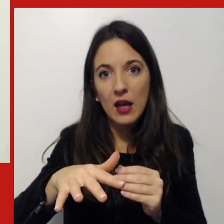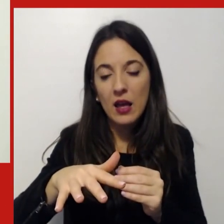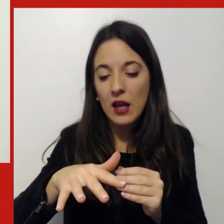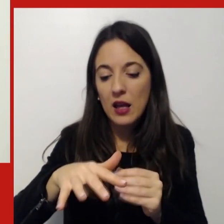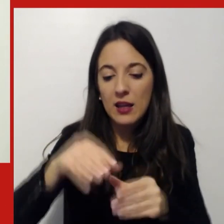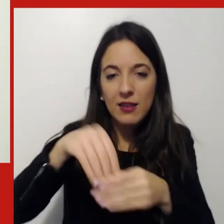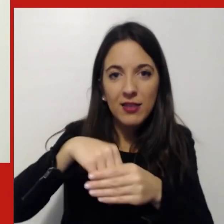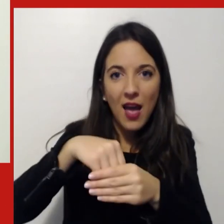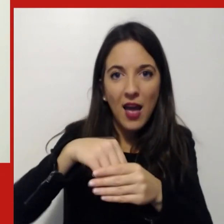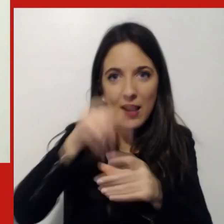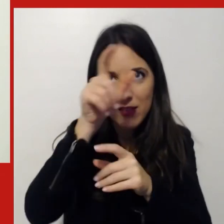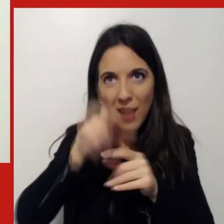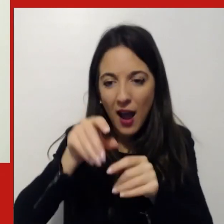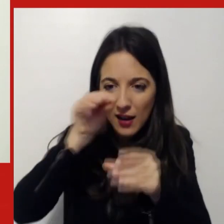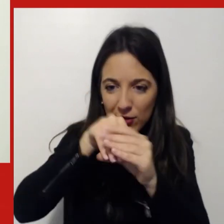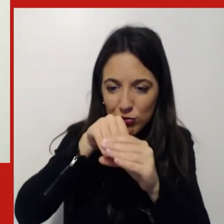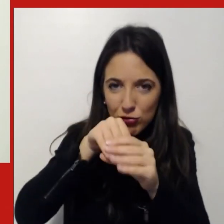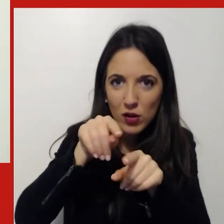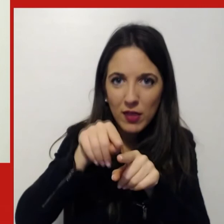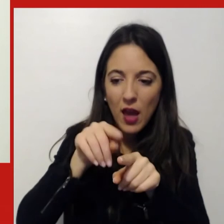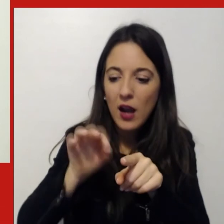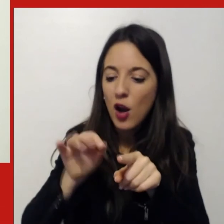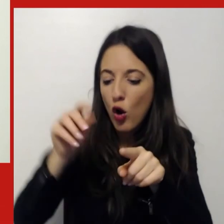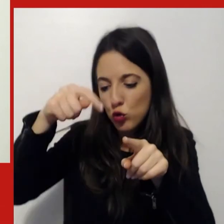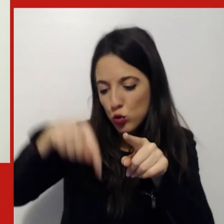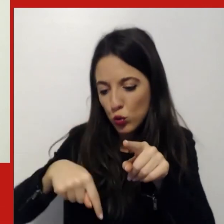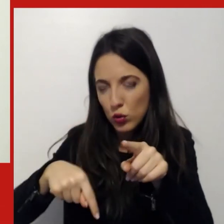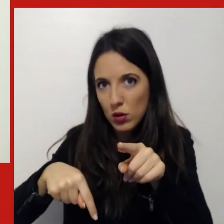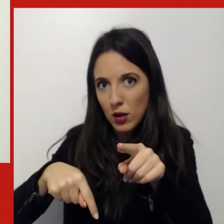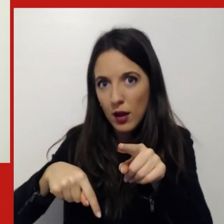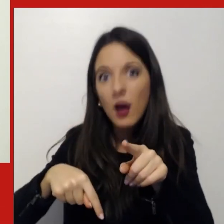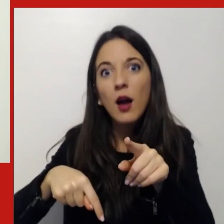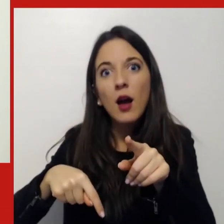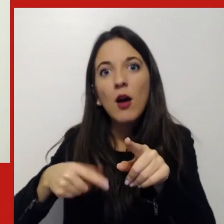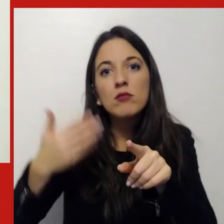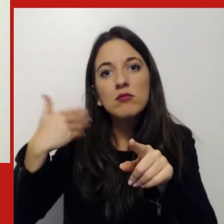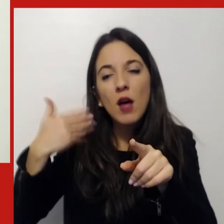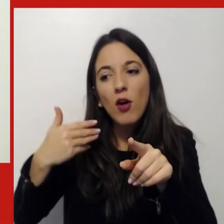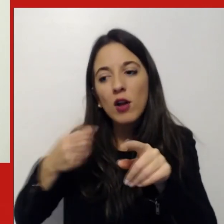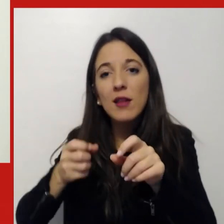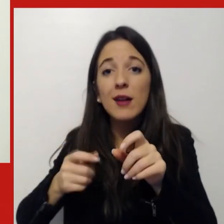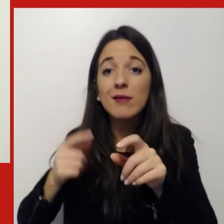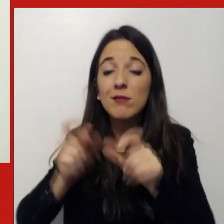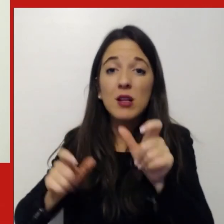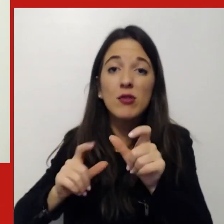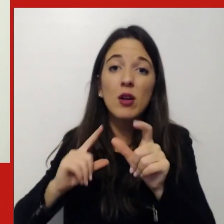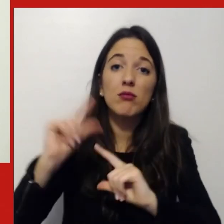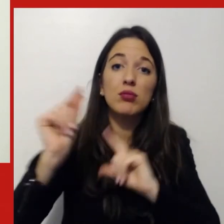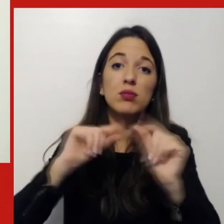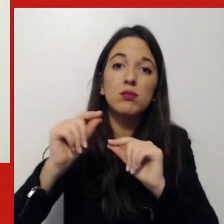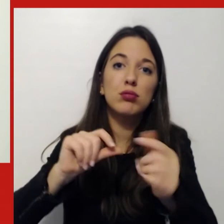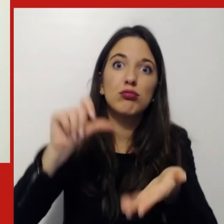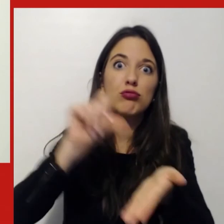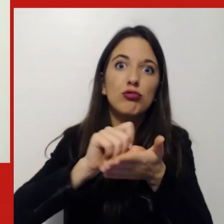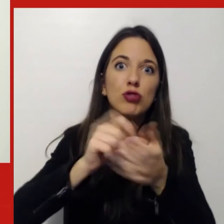io credo che da una maggiore sostenibilità nel sistema dei trasporti nel sistema urbanistico